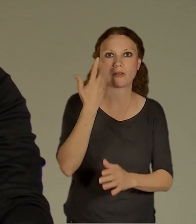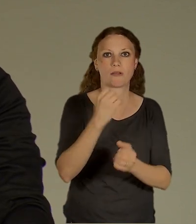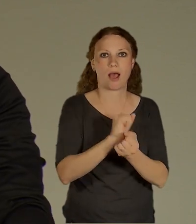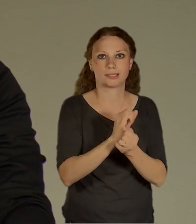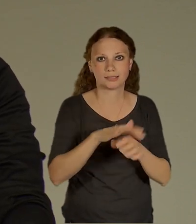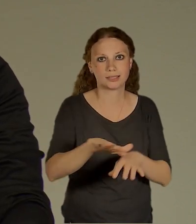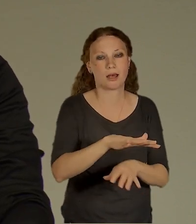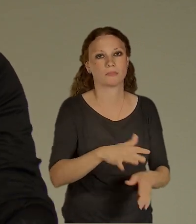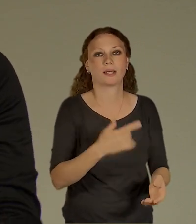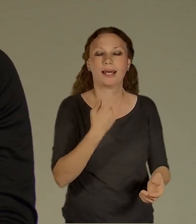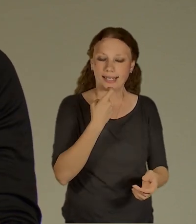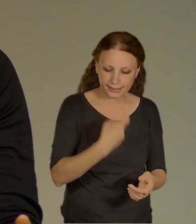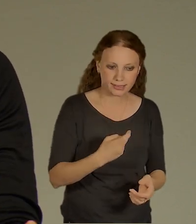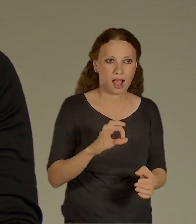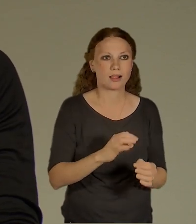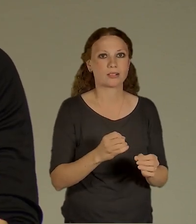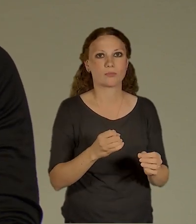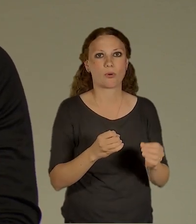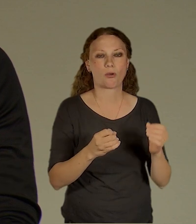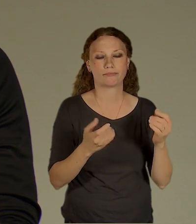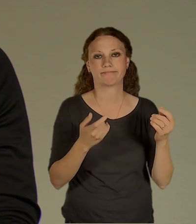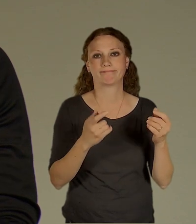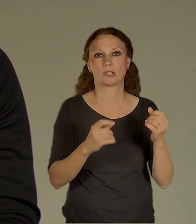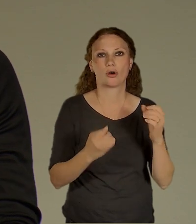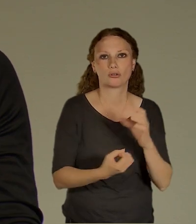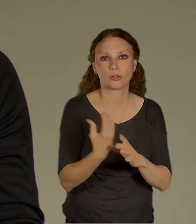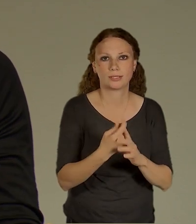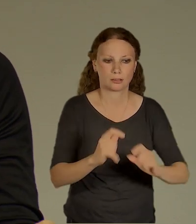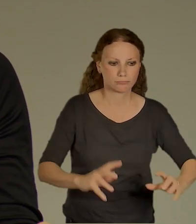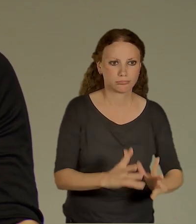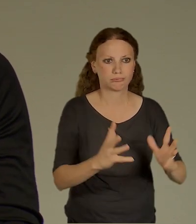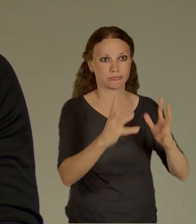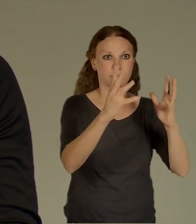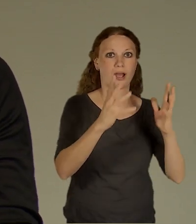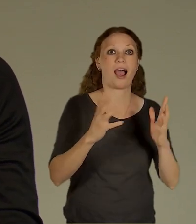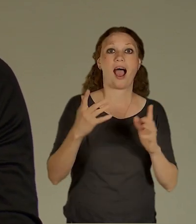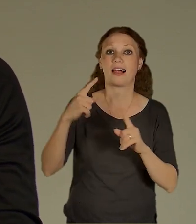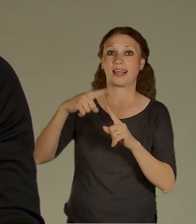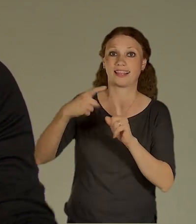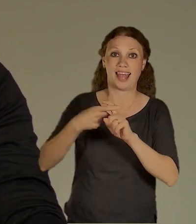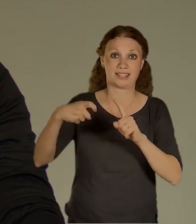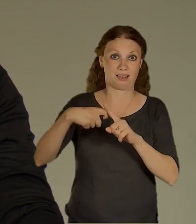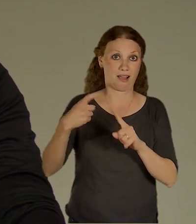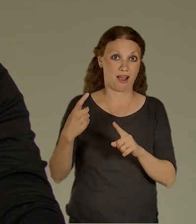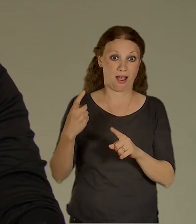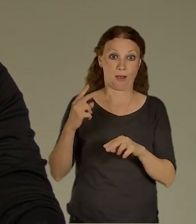zeleně, ale řekněte to na TSK, kteří vám řeknu, hlejte, my nejsme zahradnická firma, my se o tom nebudeme starat.